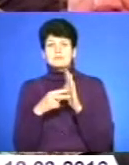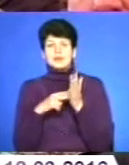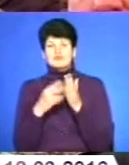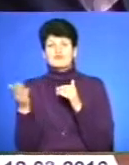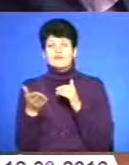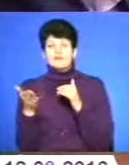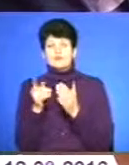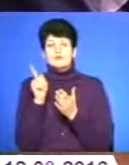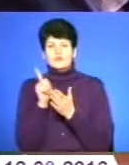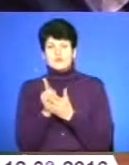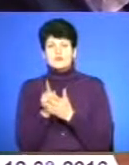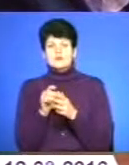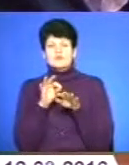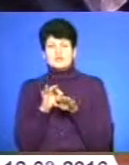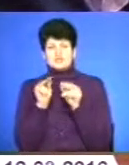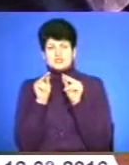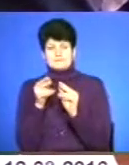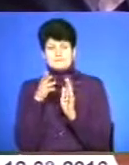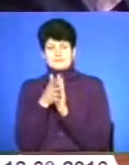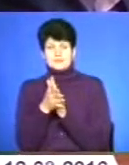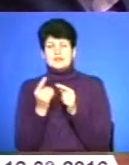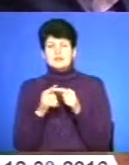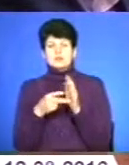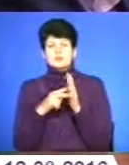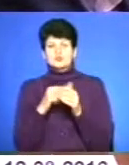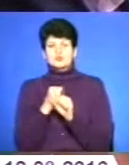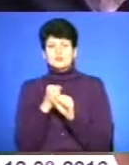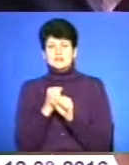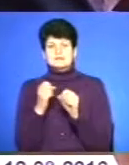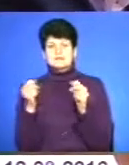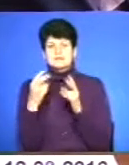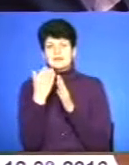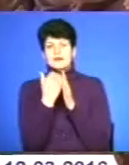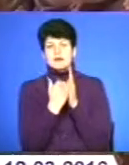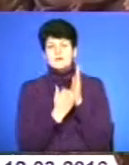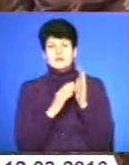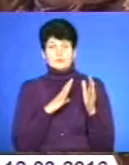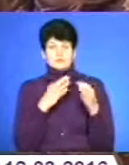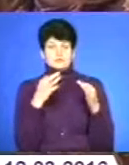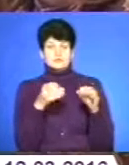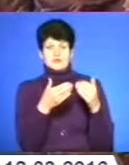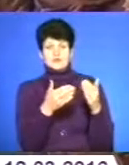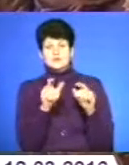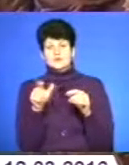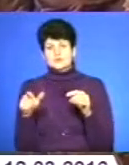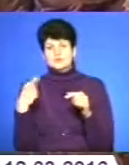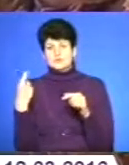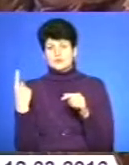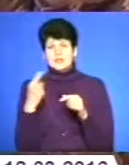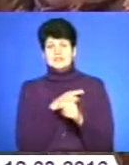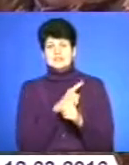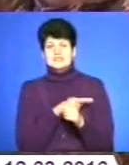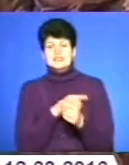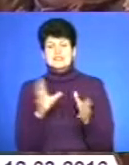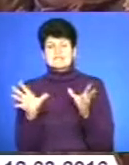повинні проводитися чесно і прозоро. Для цього планують розробити відповідні графіки, які були б доступні мешканцям області, та посилити